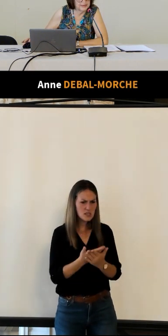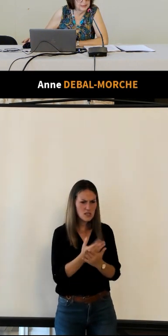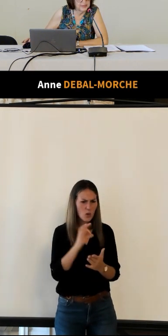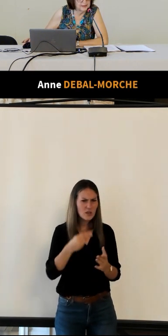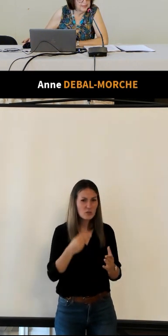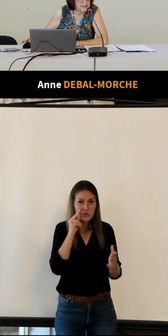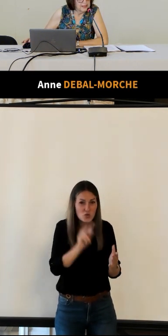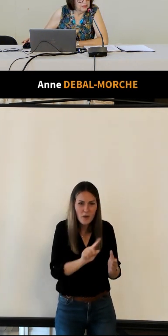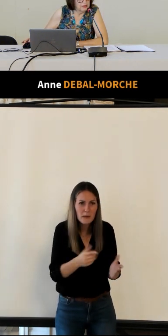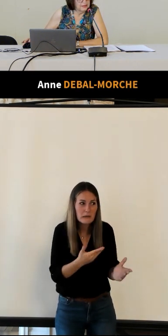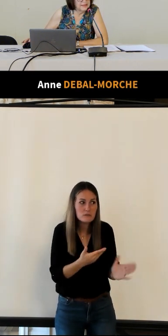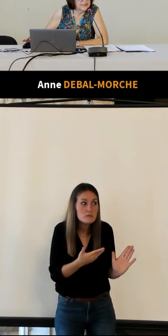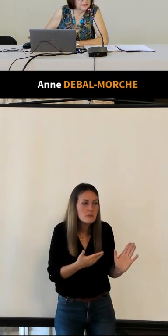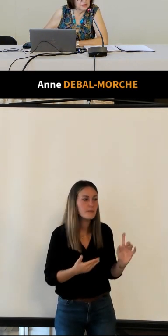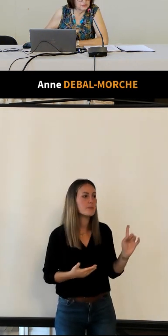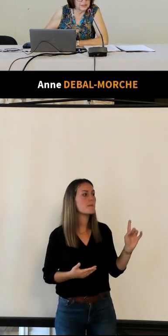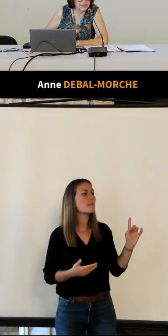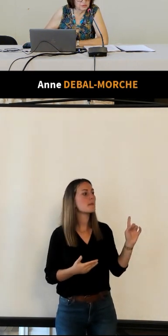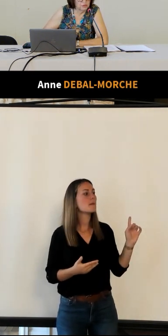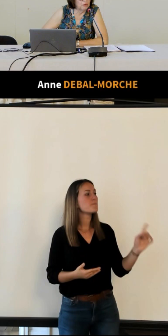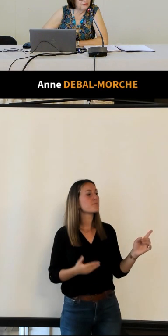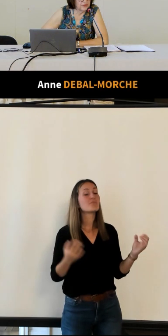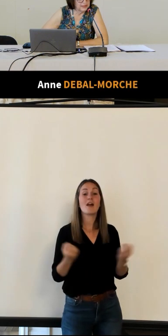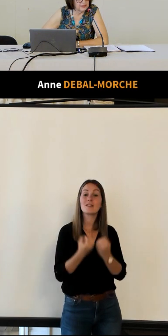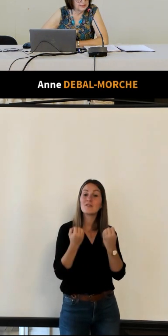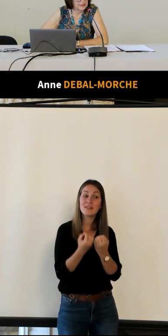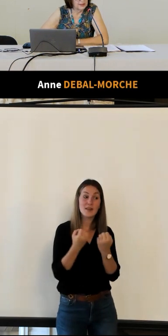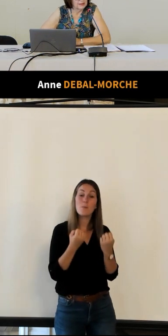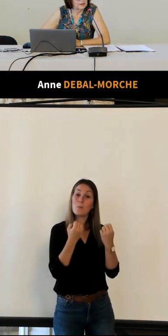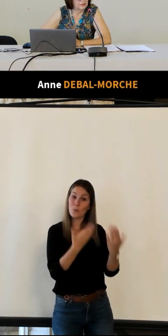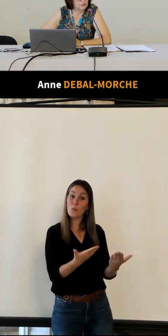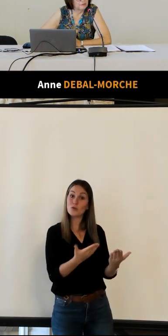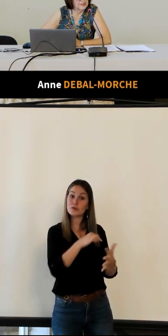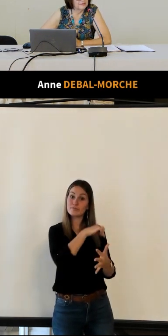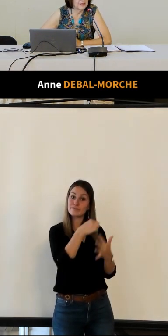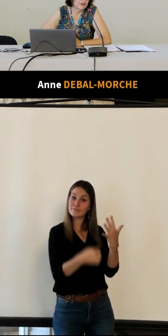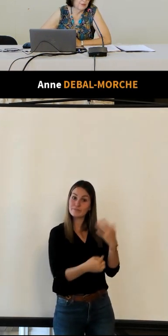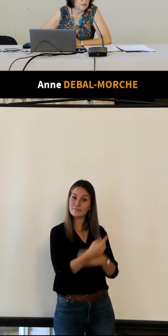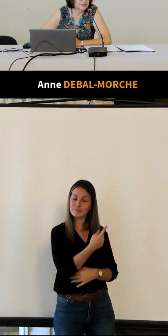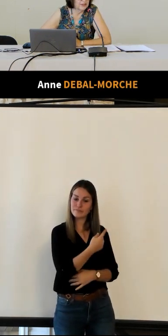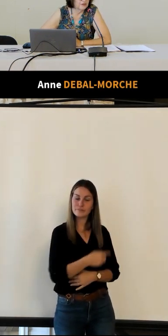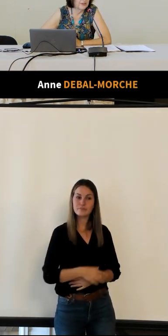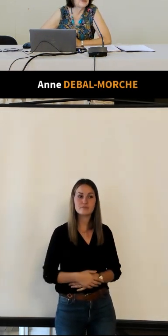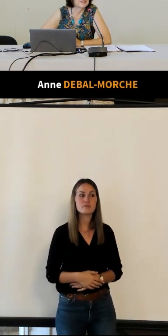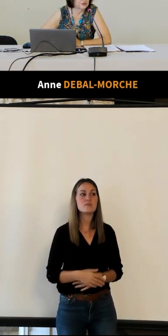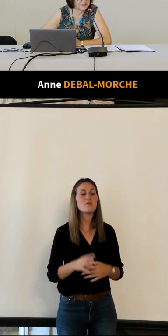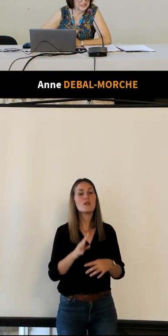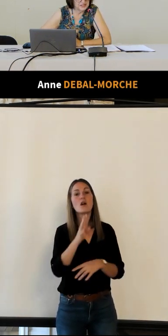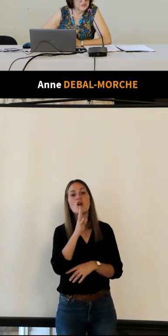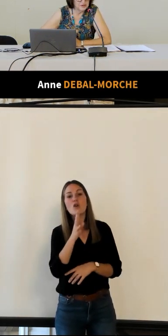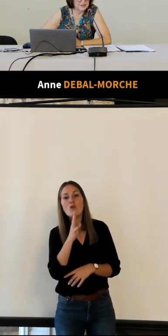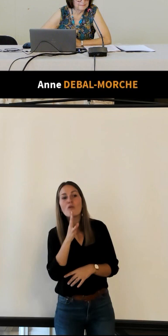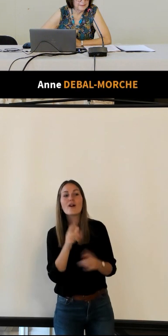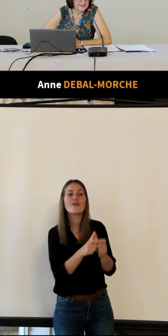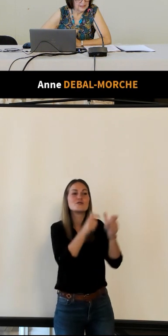vois pas très bien les distractions qui sont offertes donc vous avez c m'amuser les conférences des sociétés